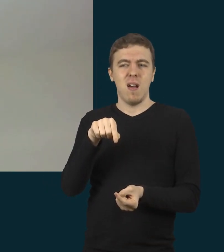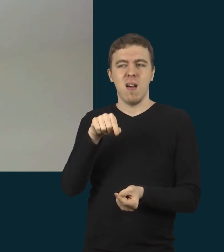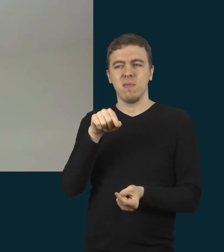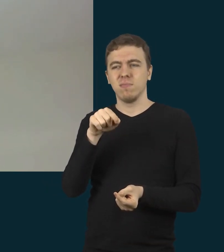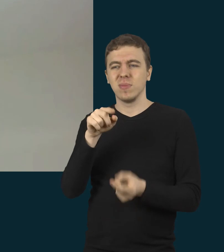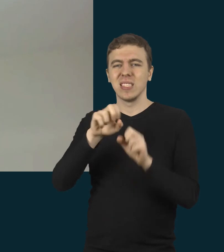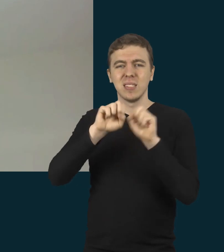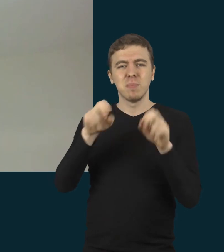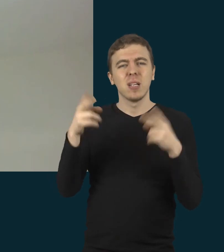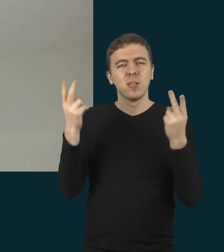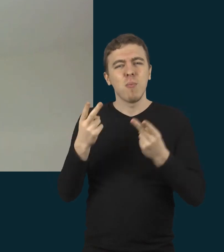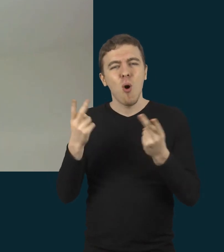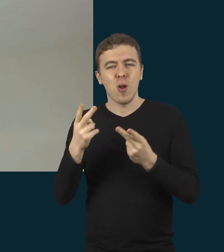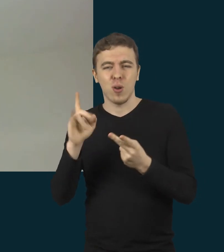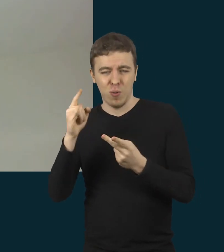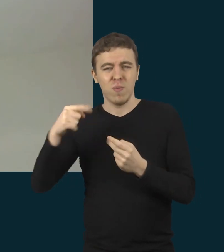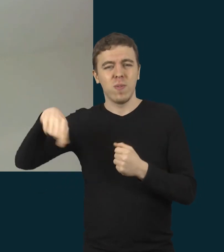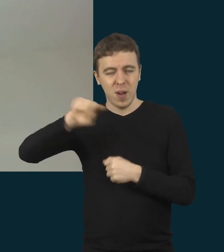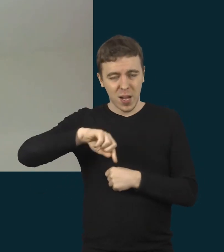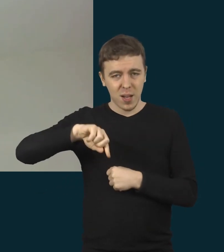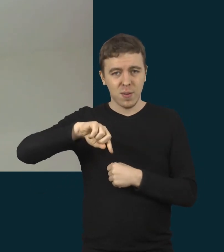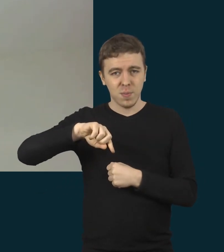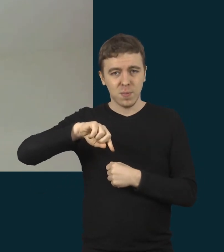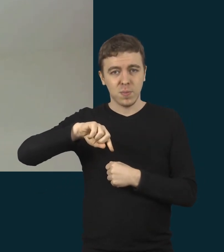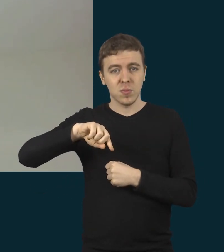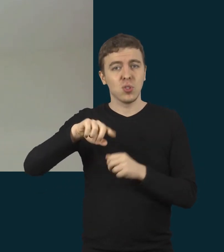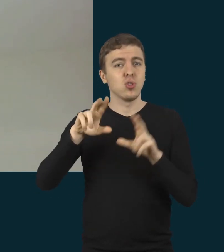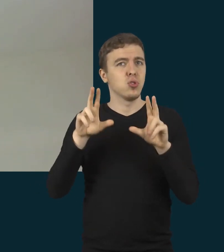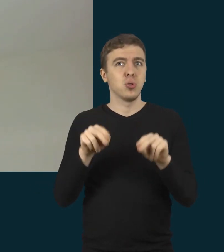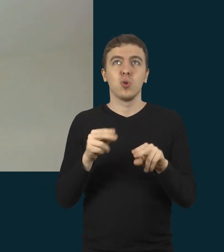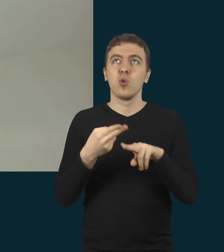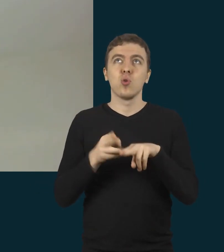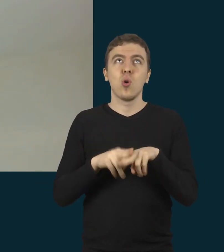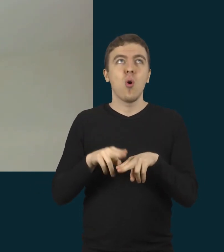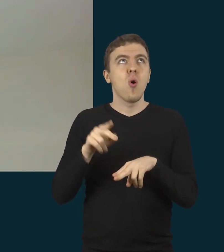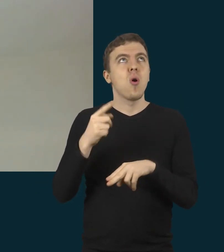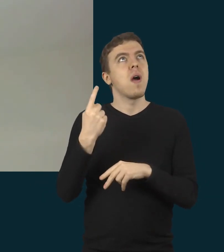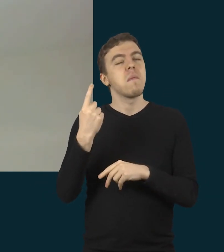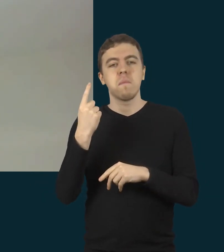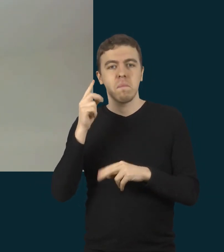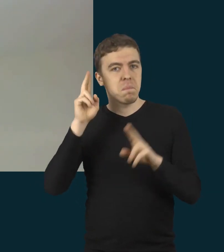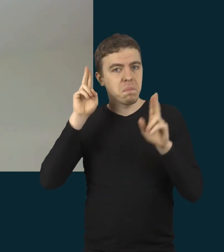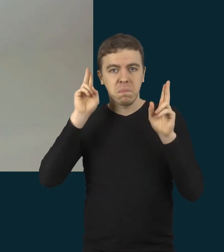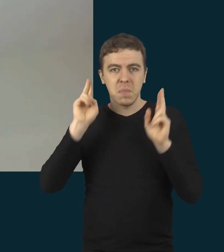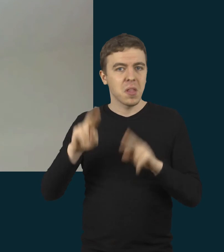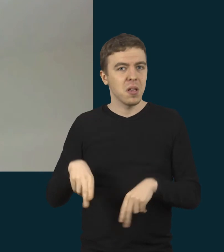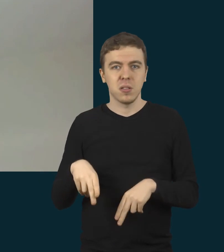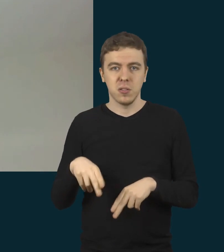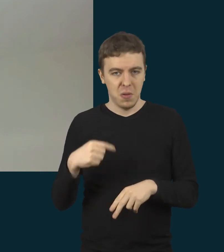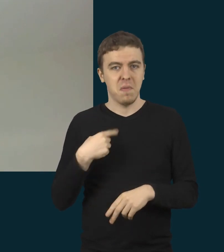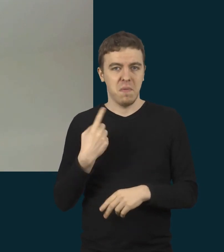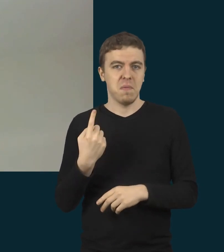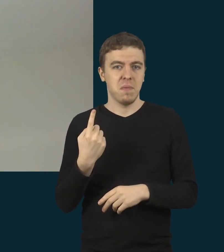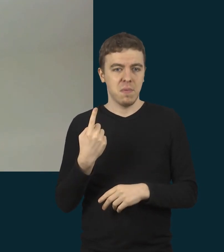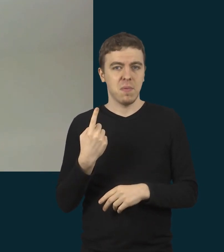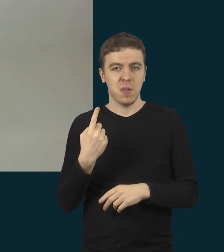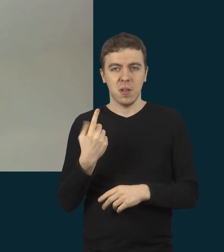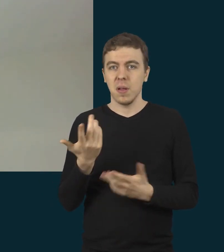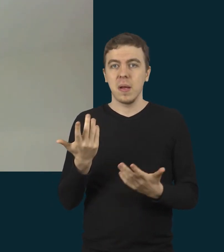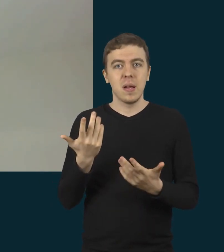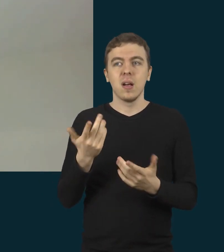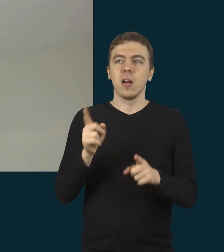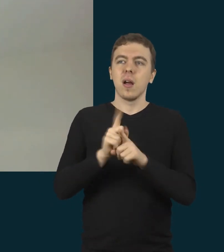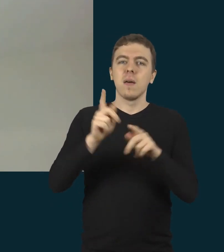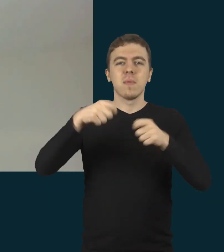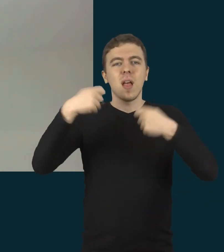specialiųjų augdėmosių porykių mokiniams, iš tikrųjų nesususidūręs, bent jau nebuvo